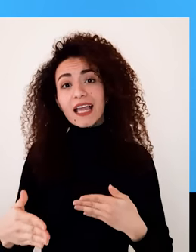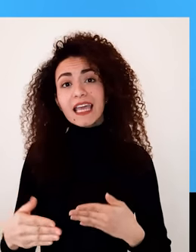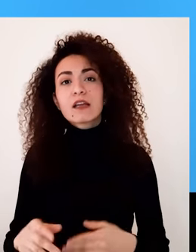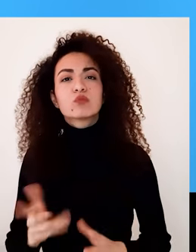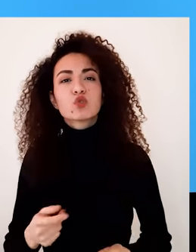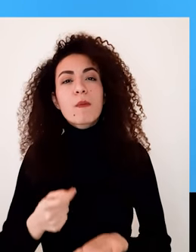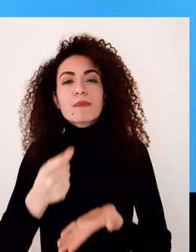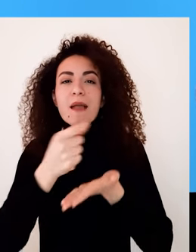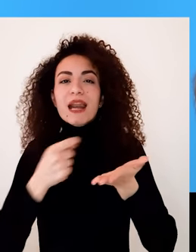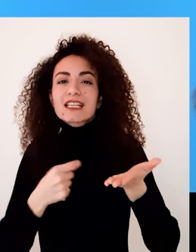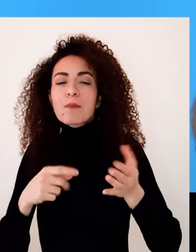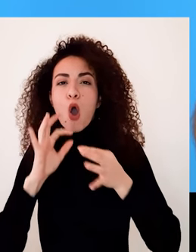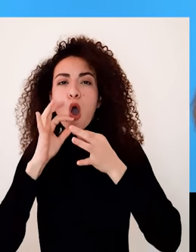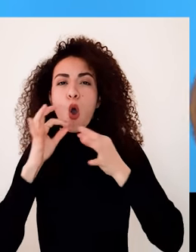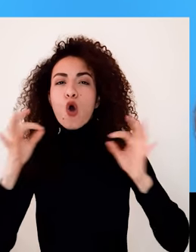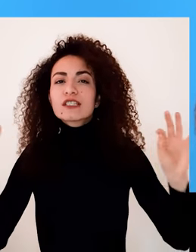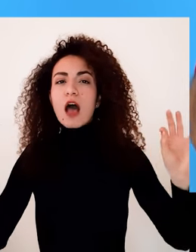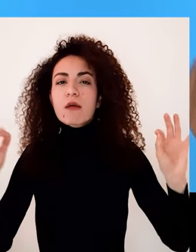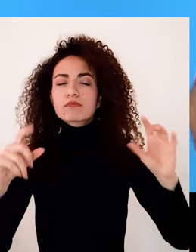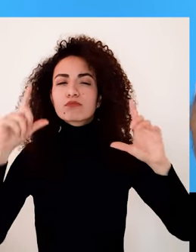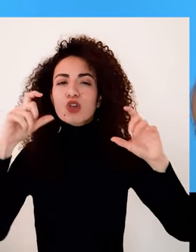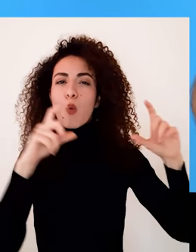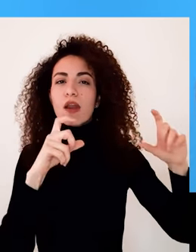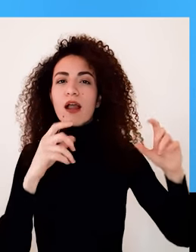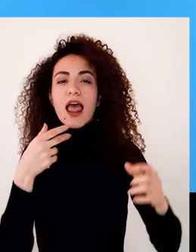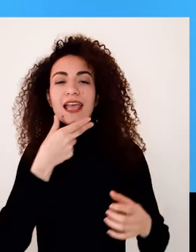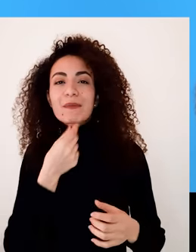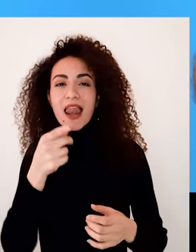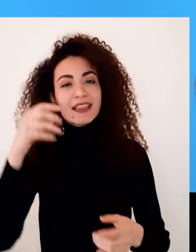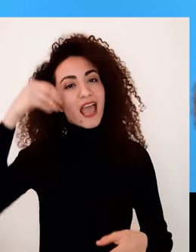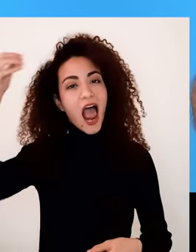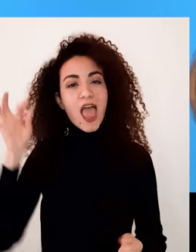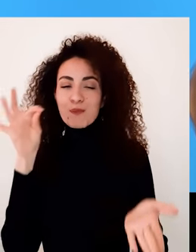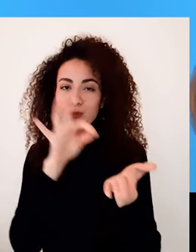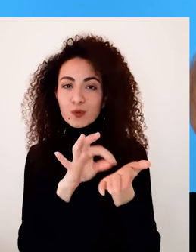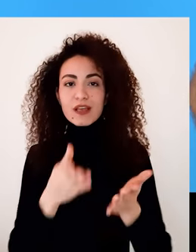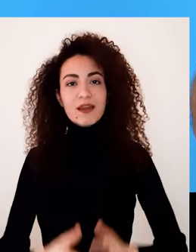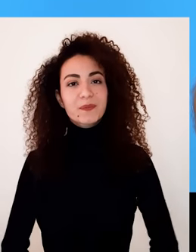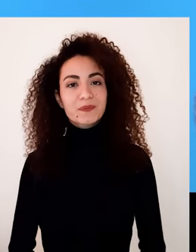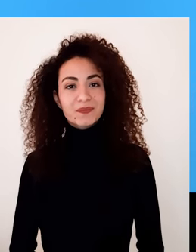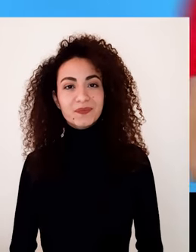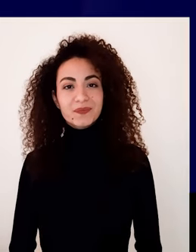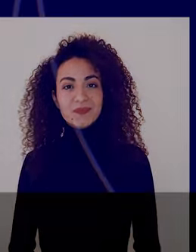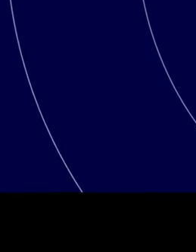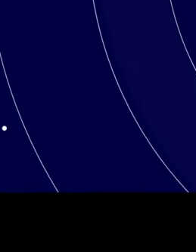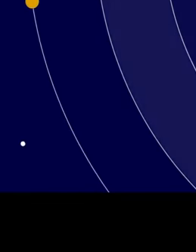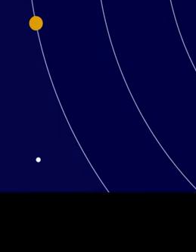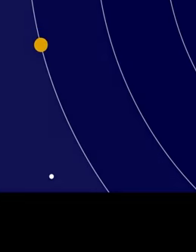المجتمعي نلتقي بالفقرة الأخيرة من هيدا الموك لنرسم قصة مصورة بتسمحلك أنك تحقق أحلامك